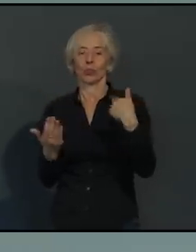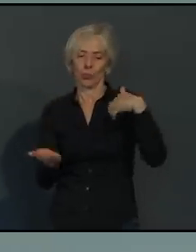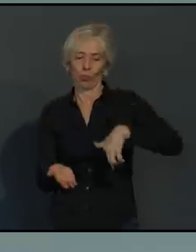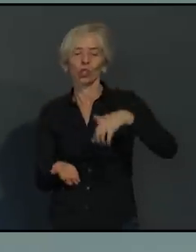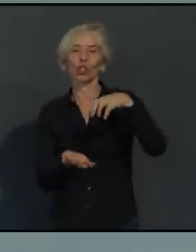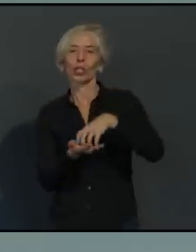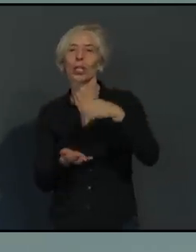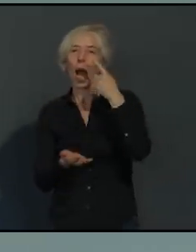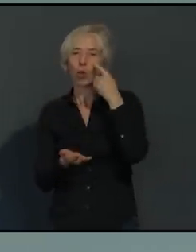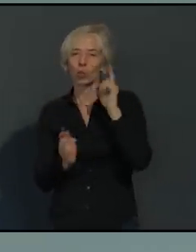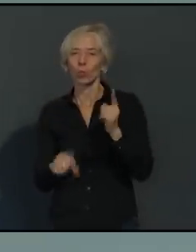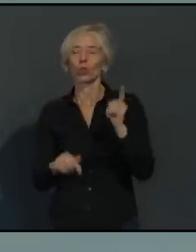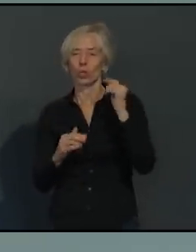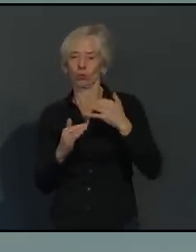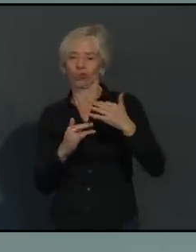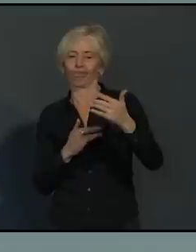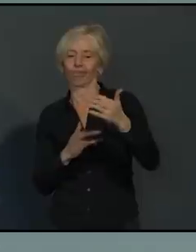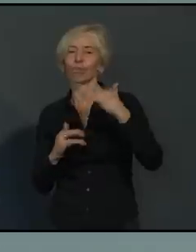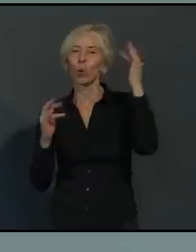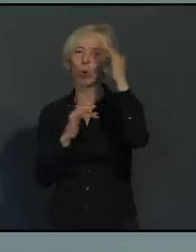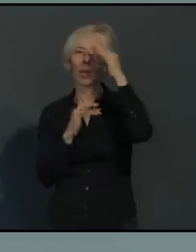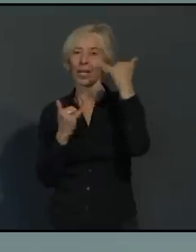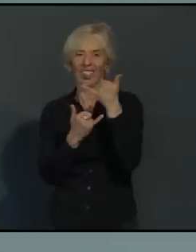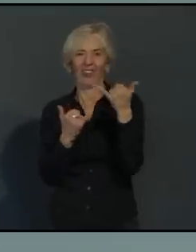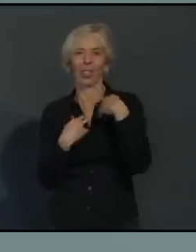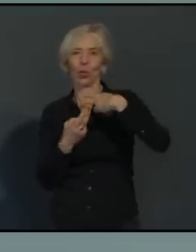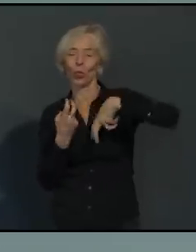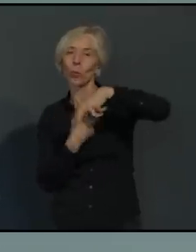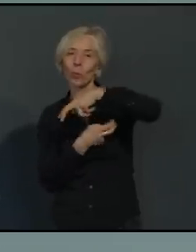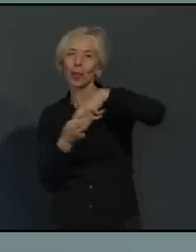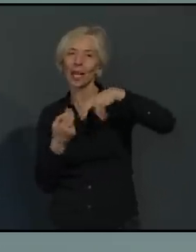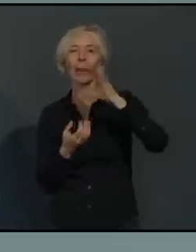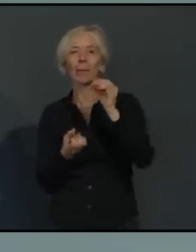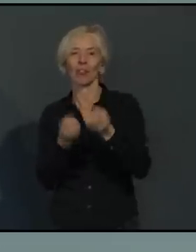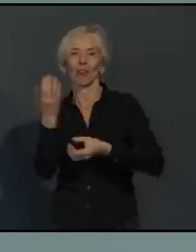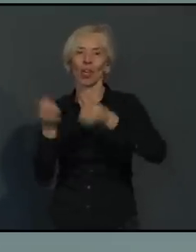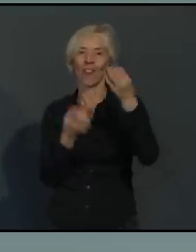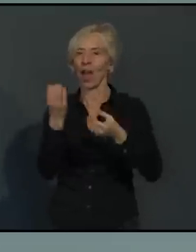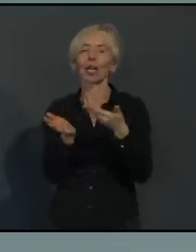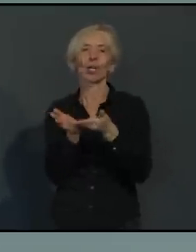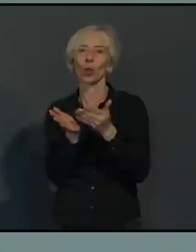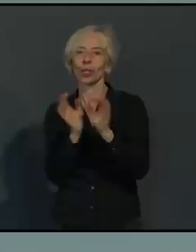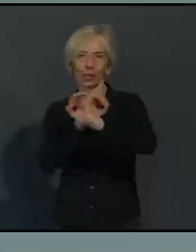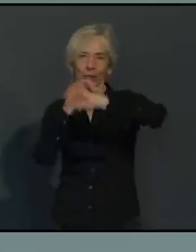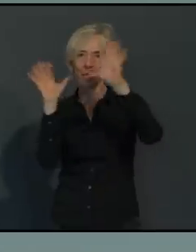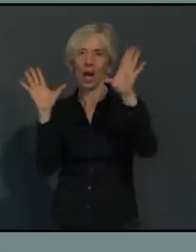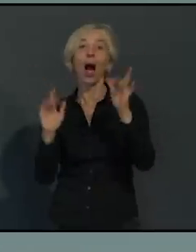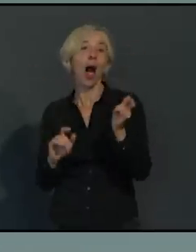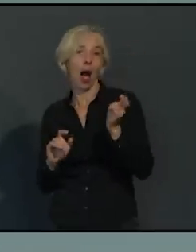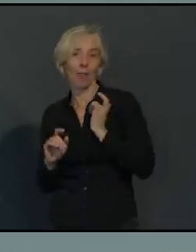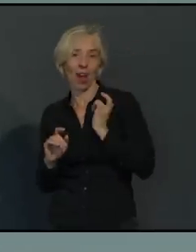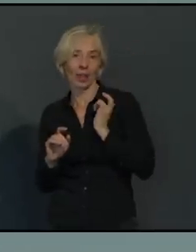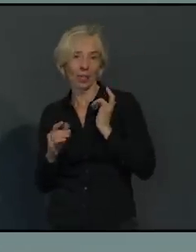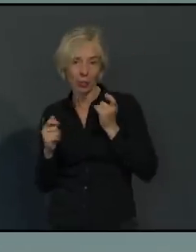Augsburg dann eben auch Gedanken darüber machen, wie wir hier in Augsburg mit diesem Thema umgehen, sobald die entsprechenden Beschlüsse